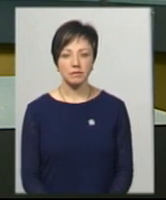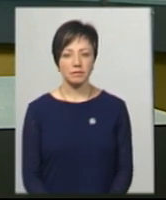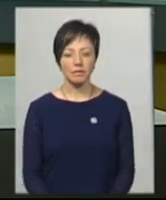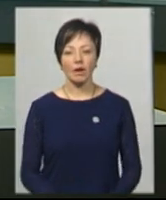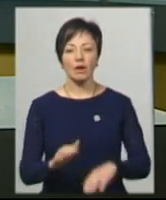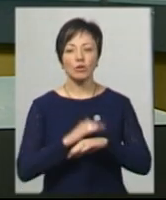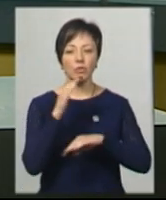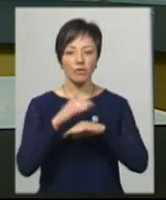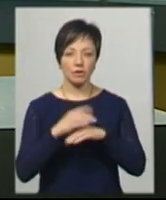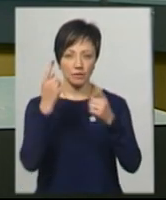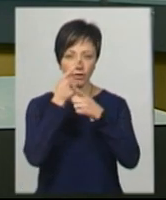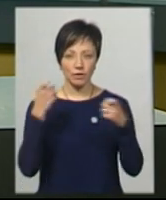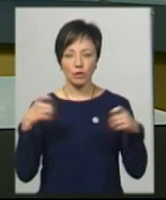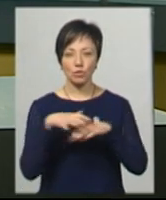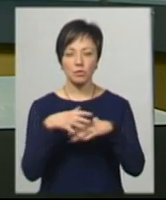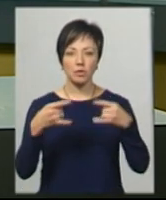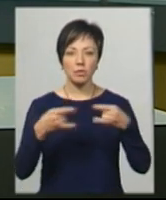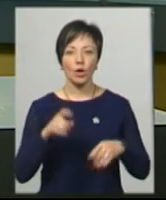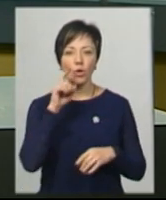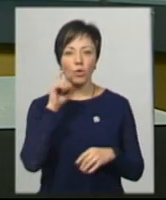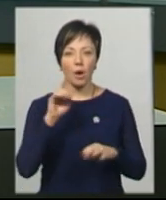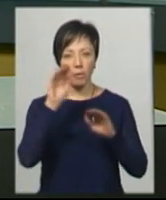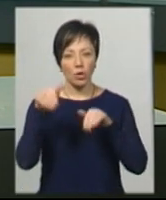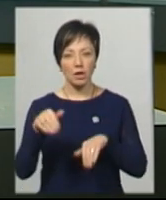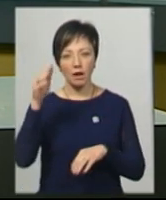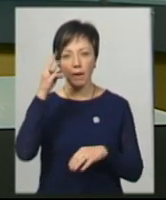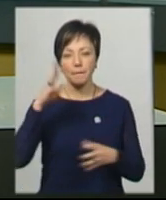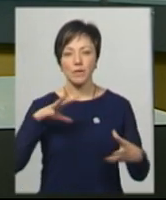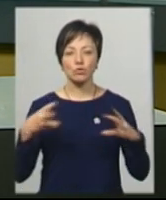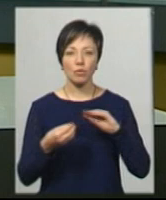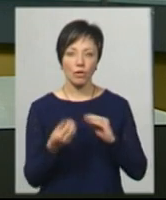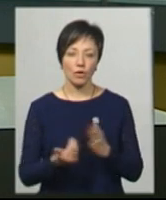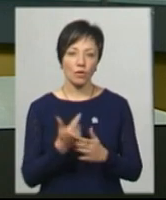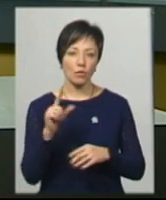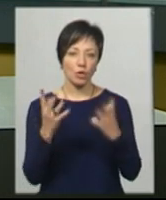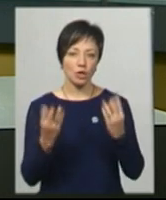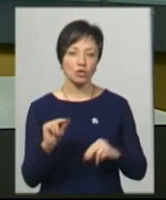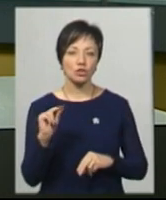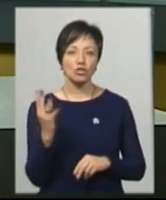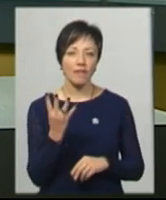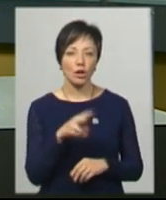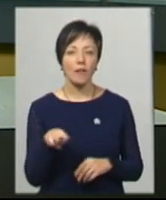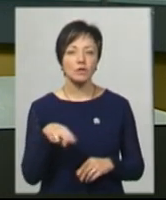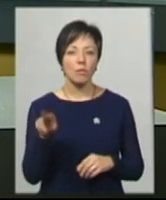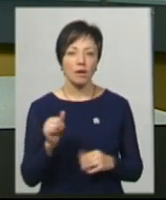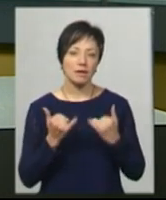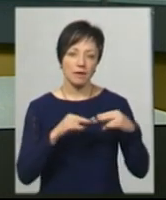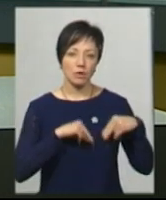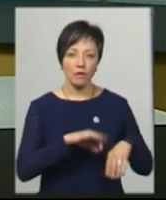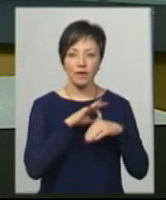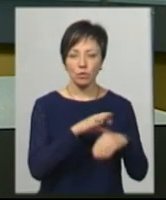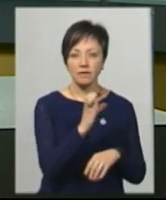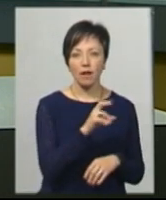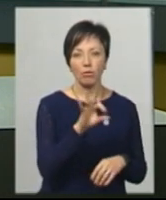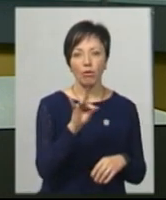Доброго вечора, в ефірі Суспільного мовника Явподілля, підсумковий інформаційний випуск понеділка, 4 листопада. Для вас працюють ведуча